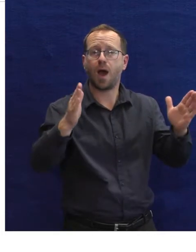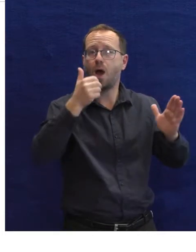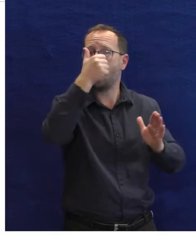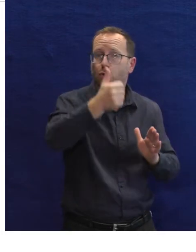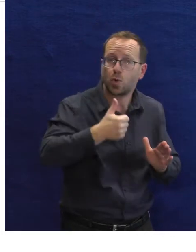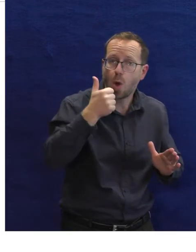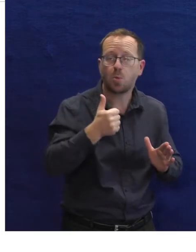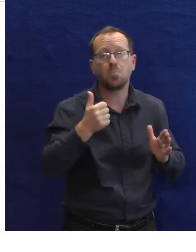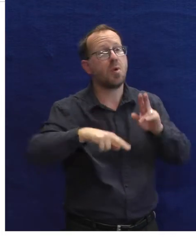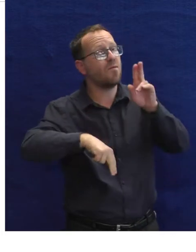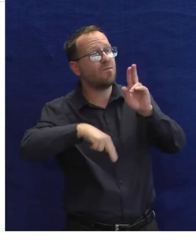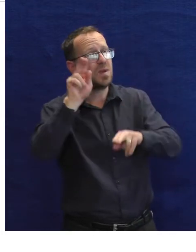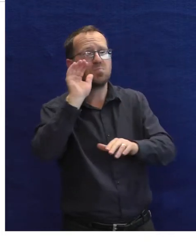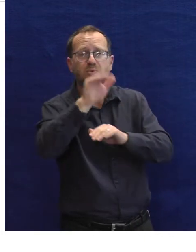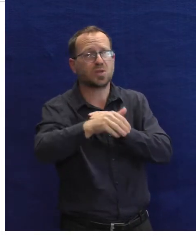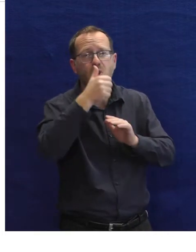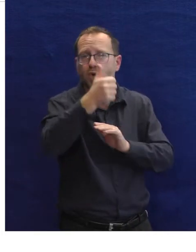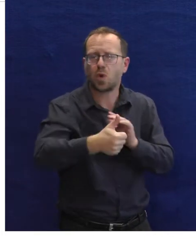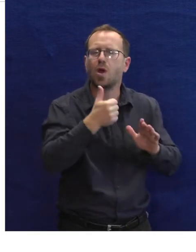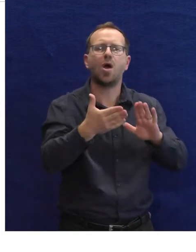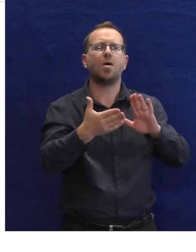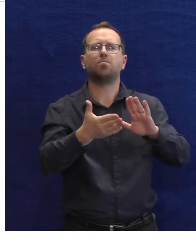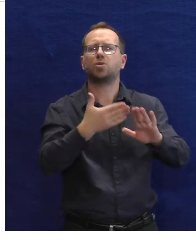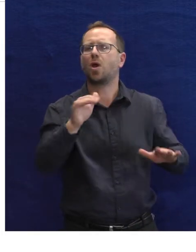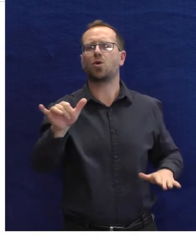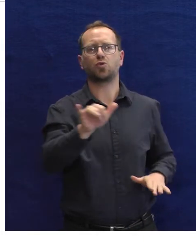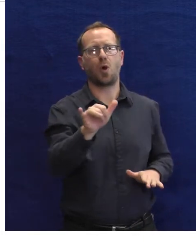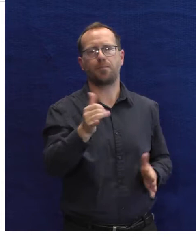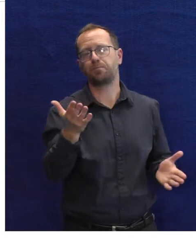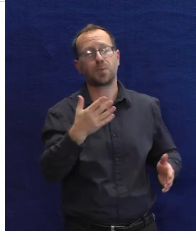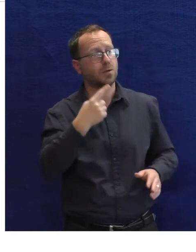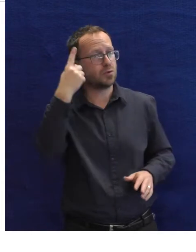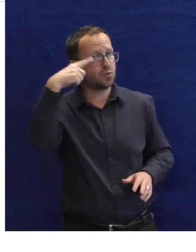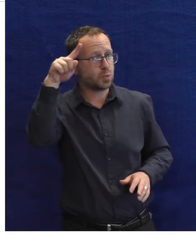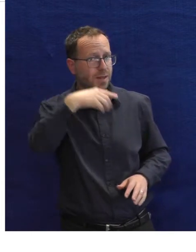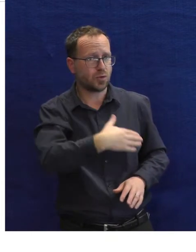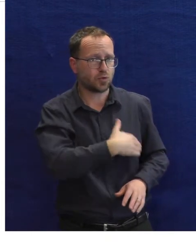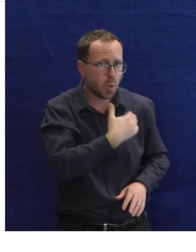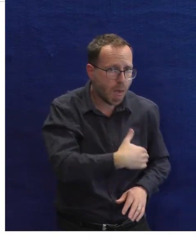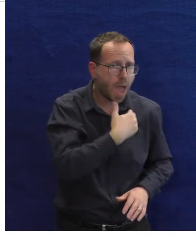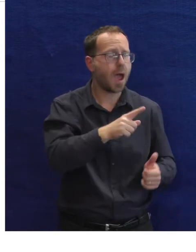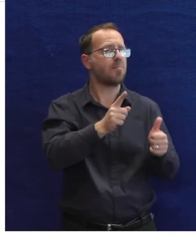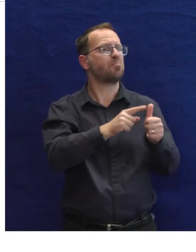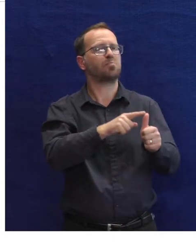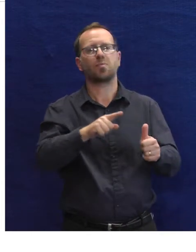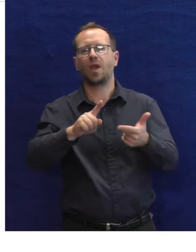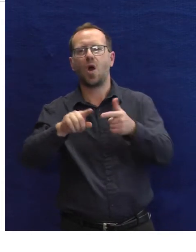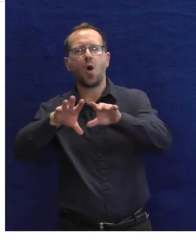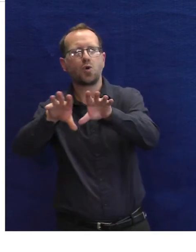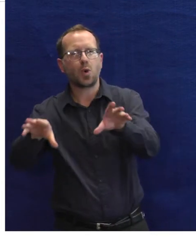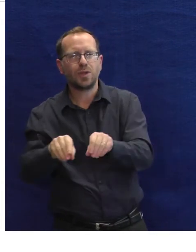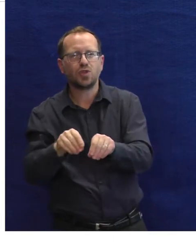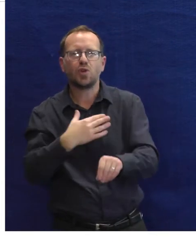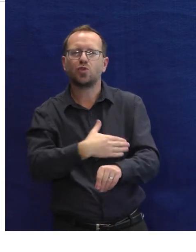půjčit až na dobu jednoho roku nebo i delší. Jsou to studenti, kteří potřebují pomůcku na školní rok, jsou to